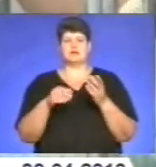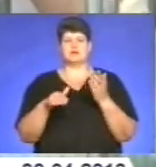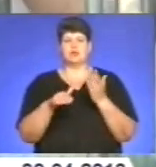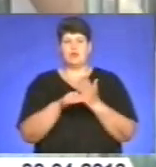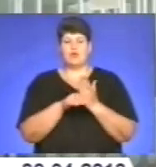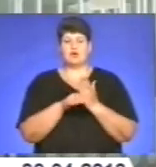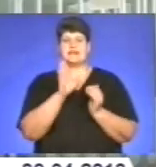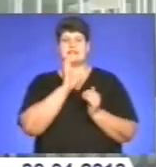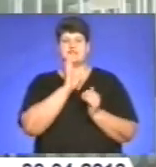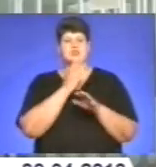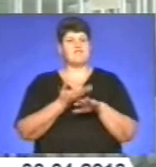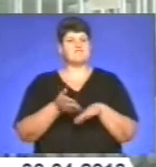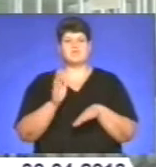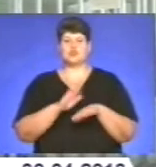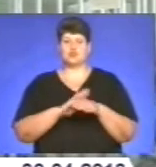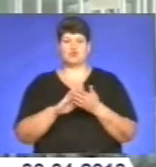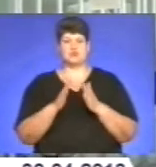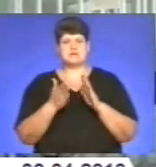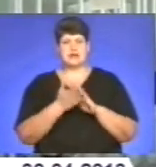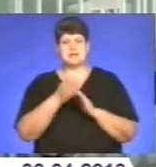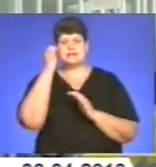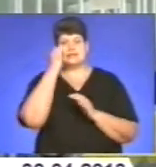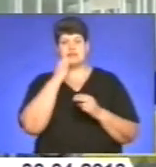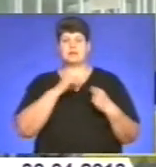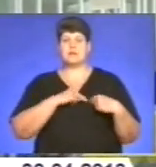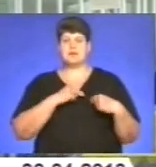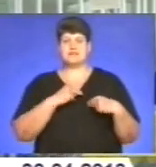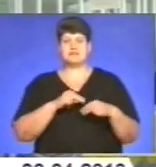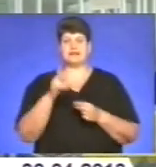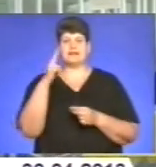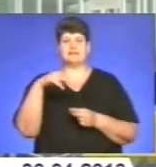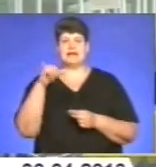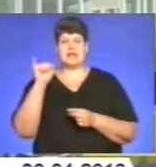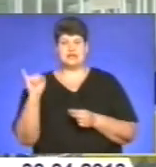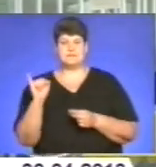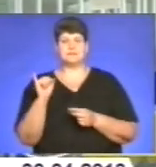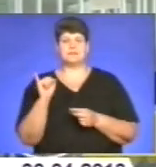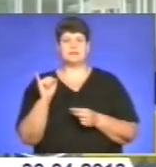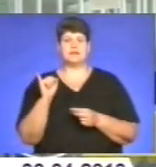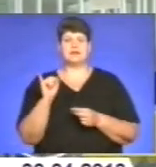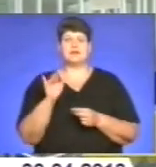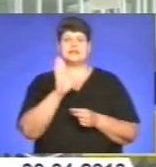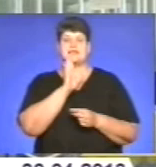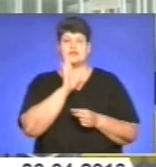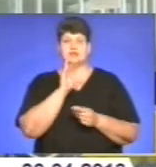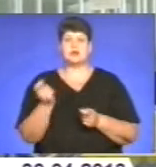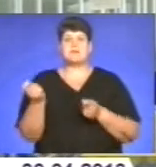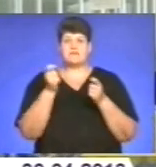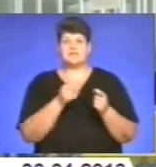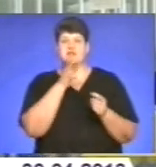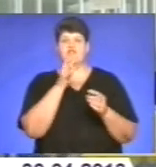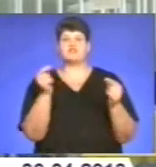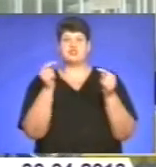допомога. Дівчинка в важкому стані завдяки працівникам міліції ДАІ. Дівчинка доставлена